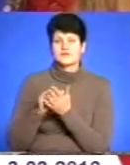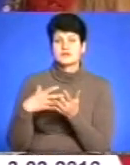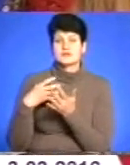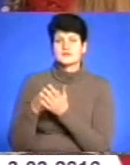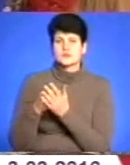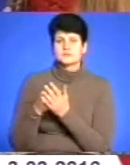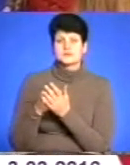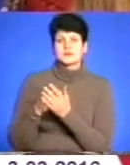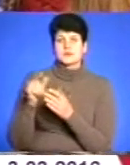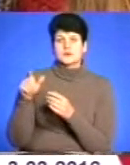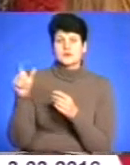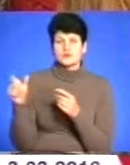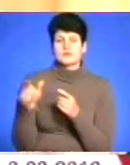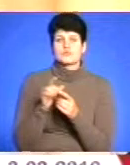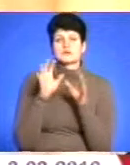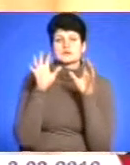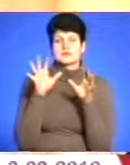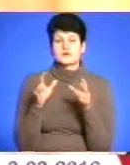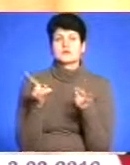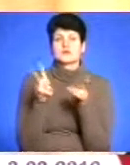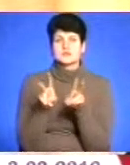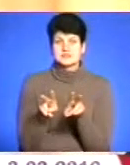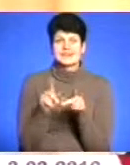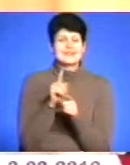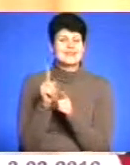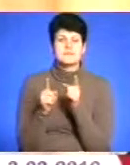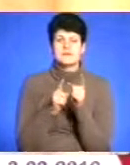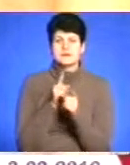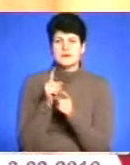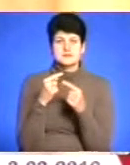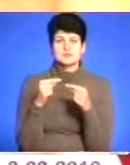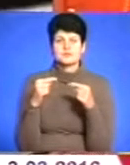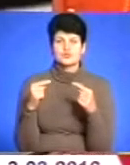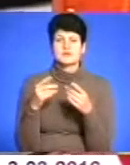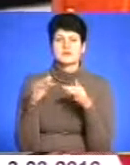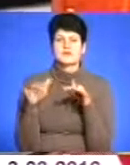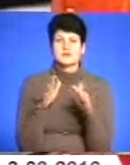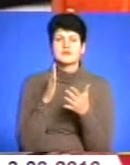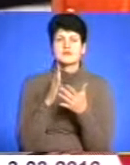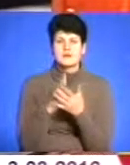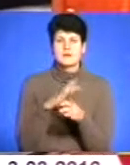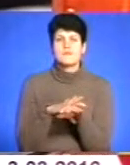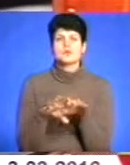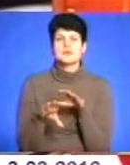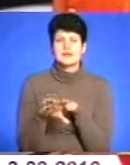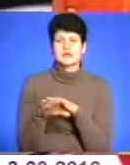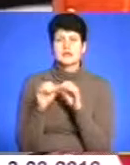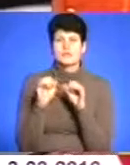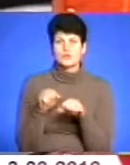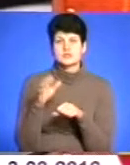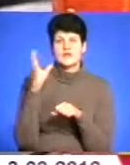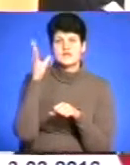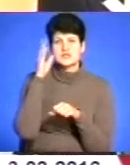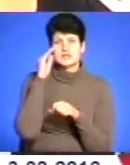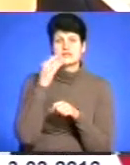незмінними залишаються закони війни. Незмінно, за будь-яких бойових дій, є полонені, яких по праву можна вважати народними